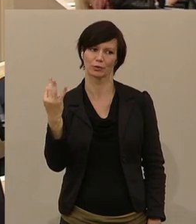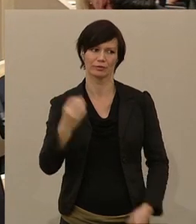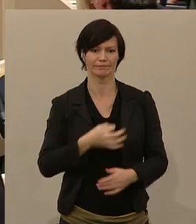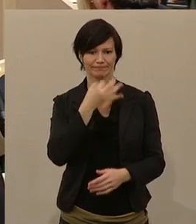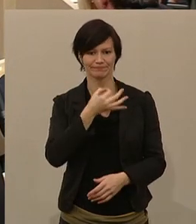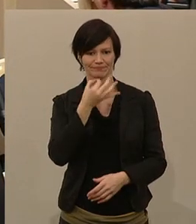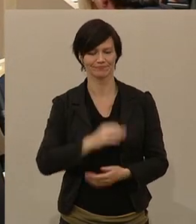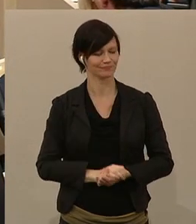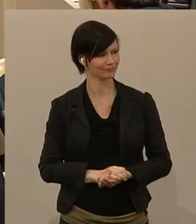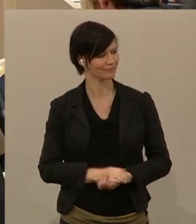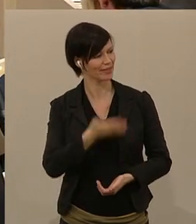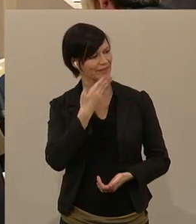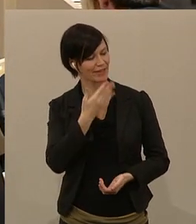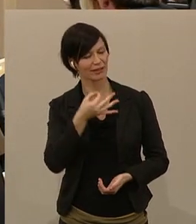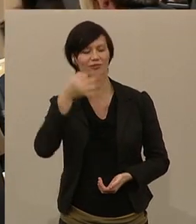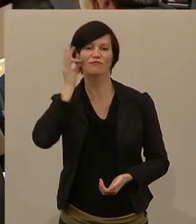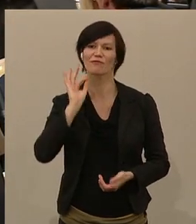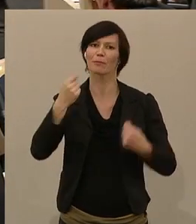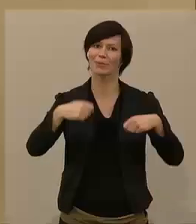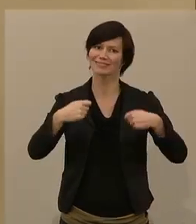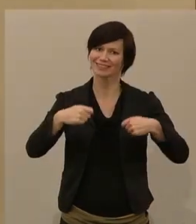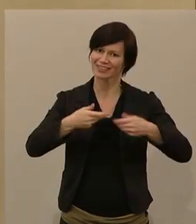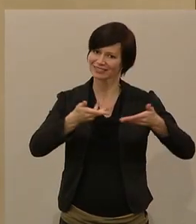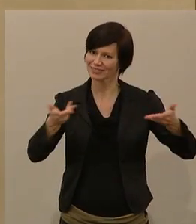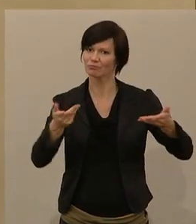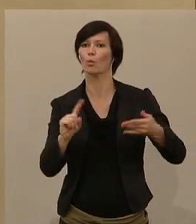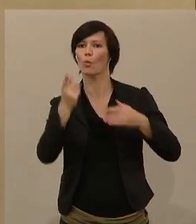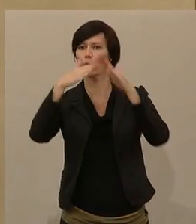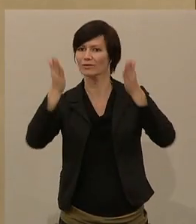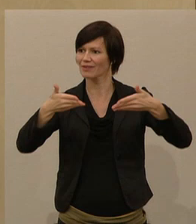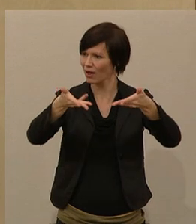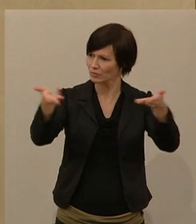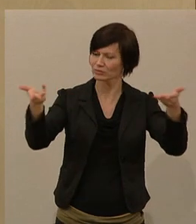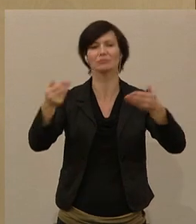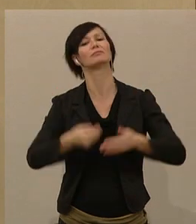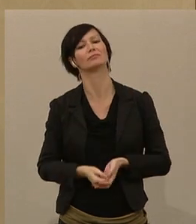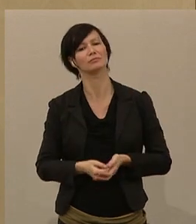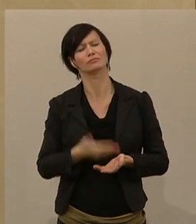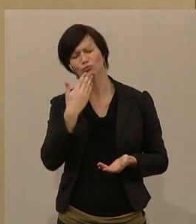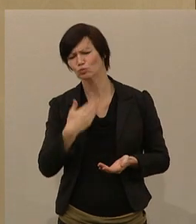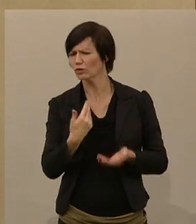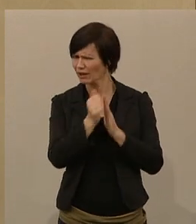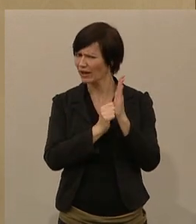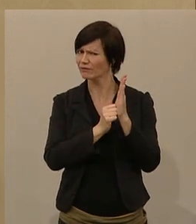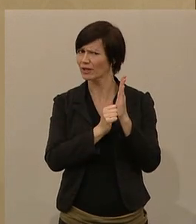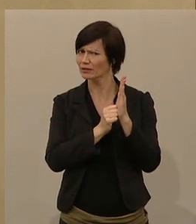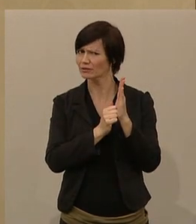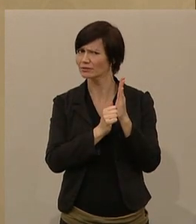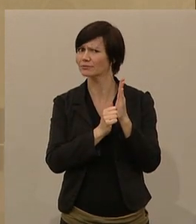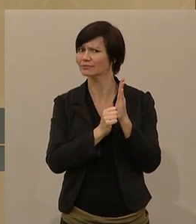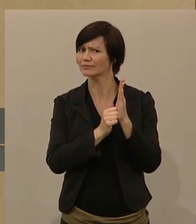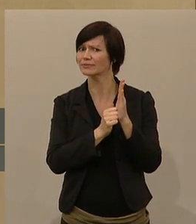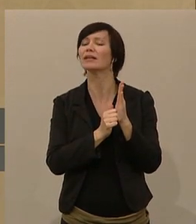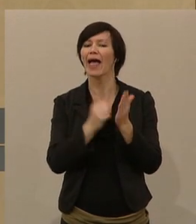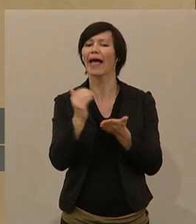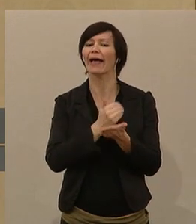Am Wort ist Bruno Rossmann von der Liste Pilz. Ich möchte beginnen mit einigen Ergebnissen aus dem Einkommensbericht